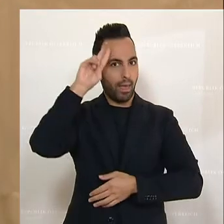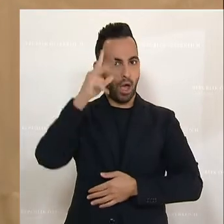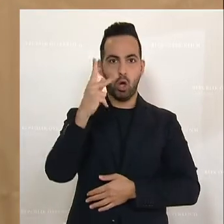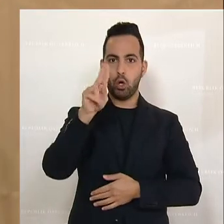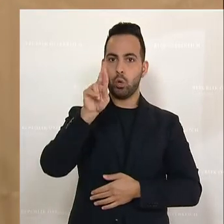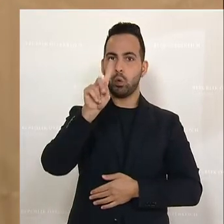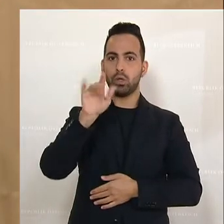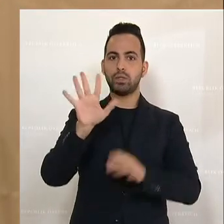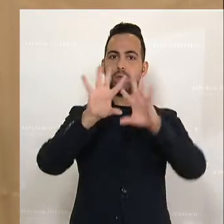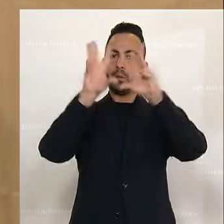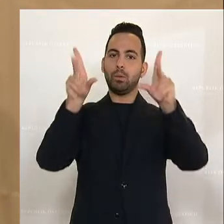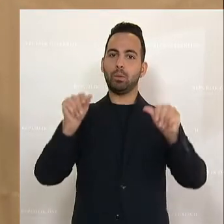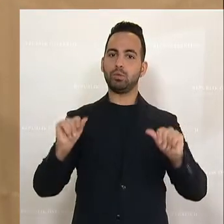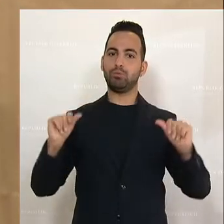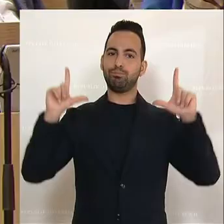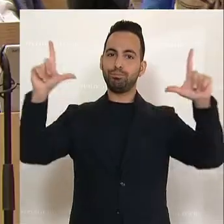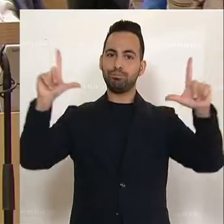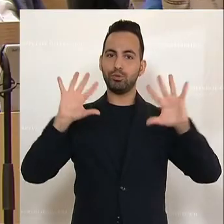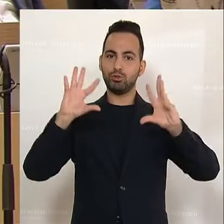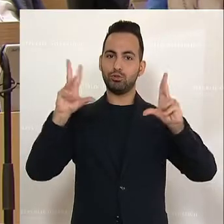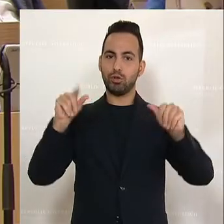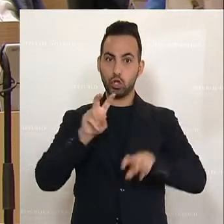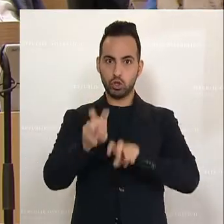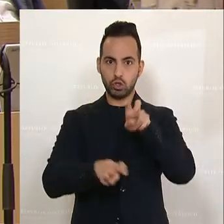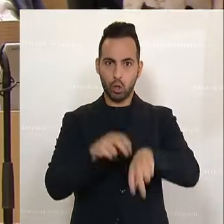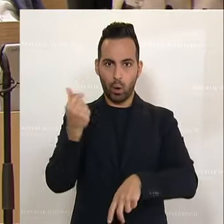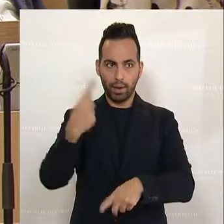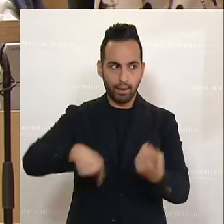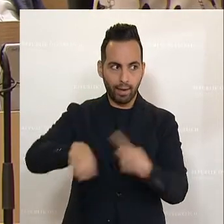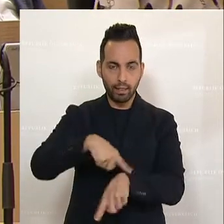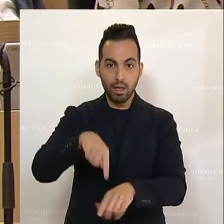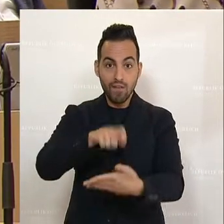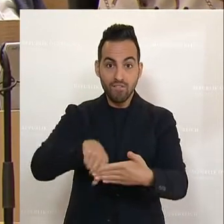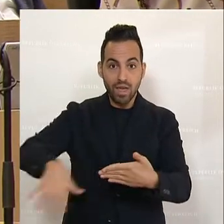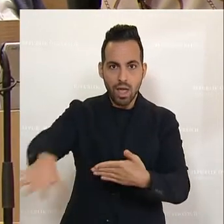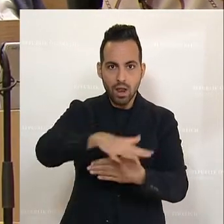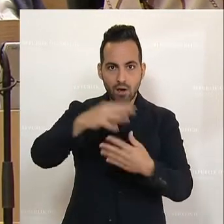dasteht, nicht? Mit Steuergeld haben sie dieses Wählervertrauen erkauft.